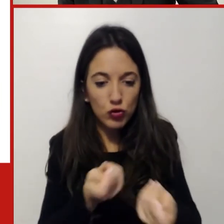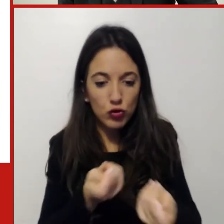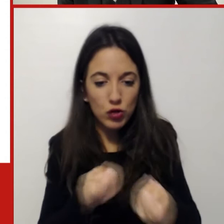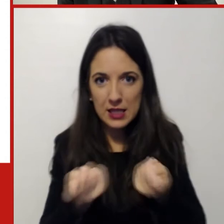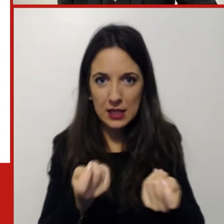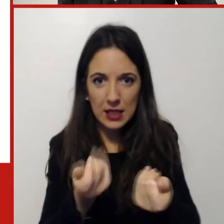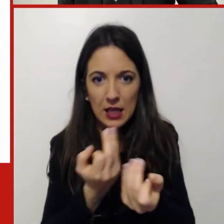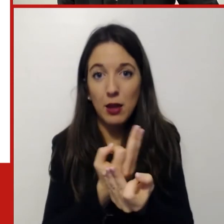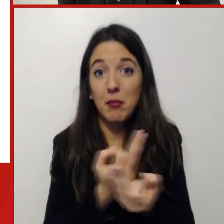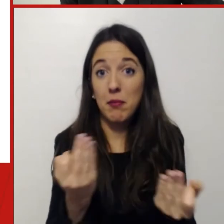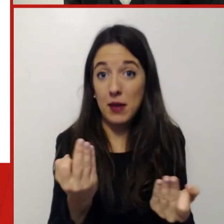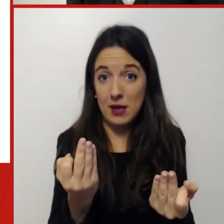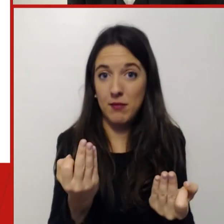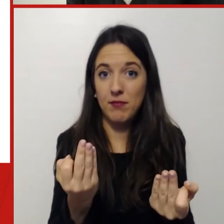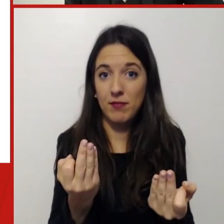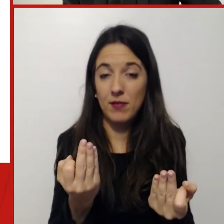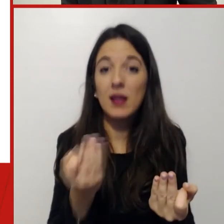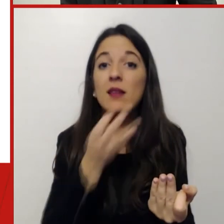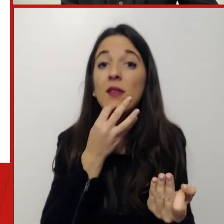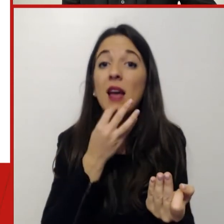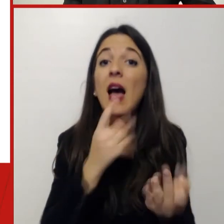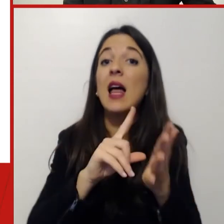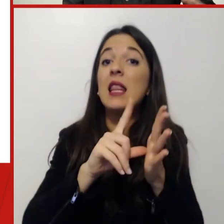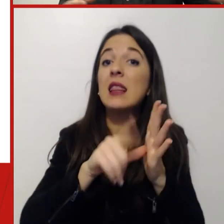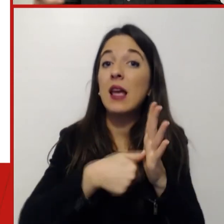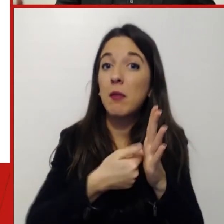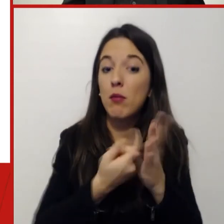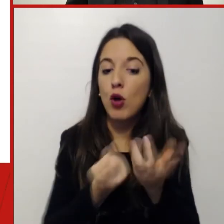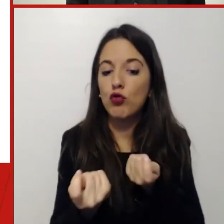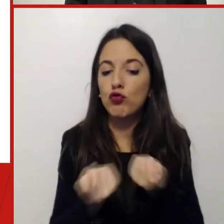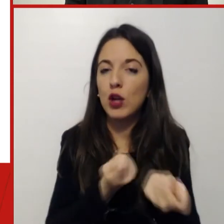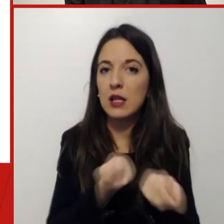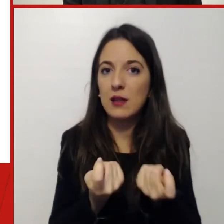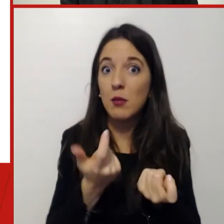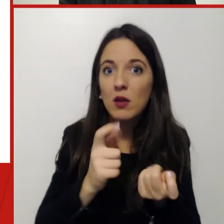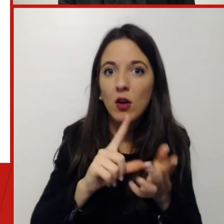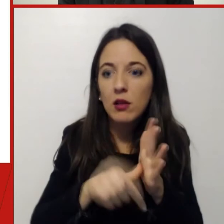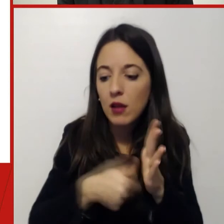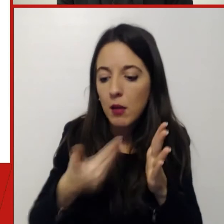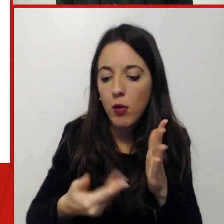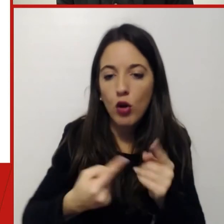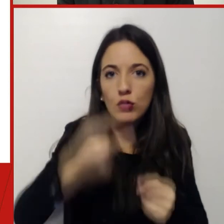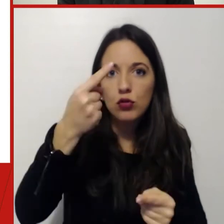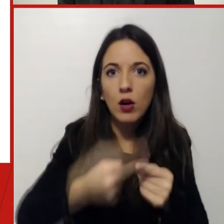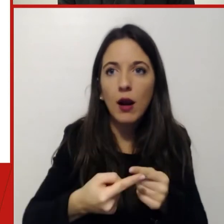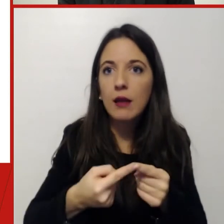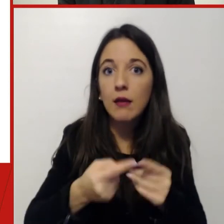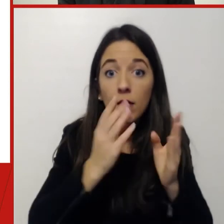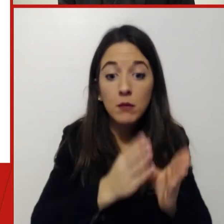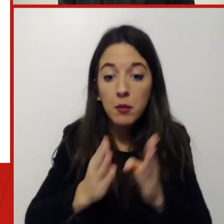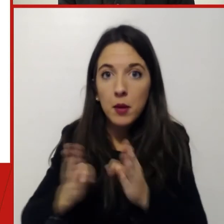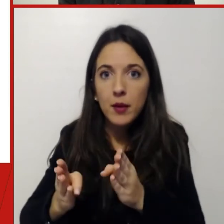tempo il tempo è diventato molto più liquido nella nostra giornata e